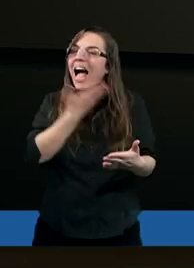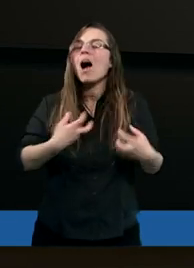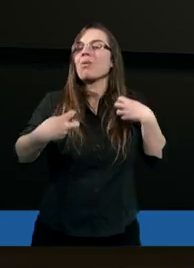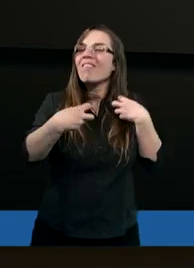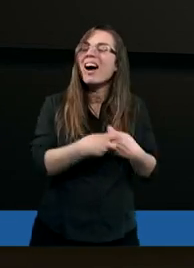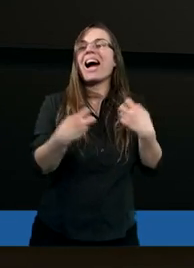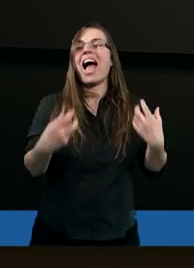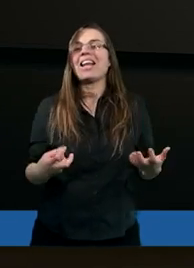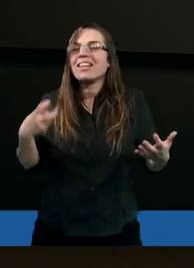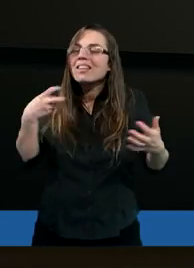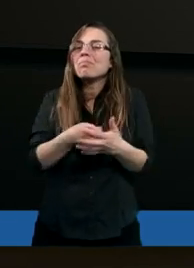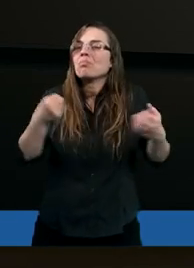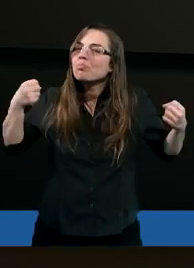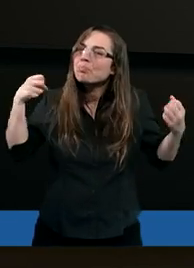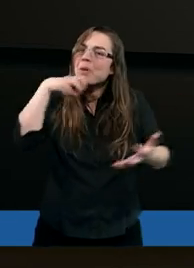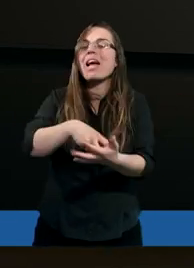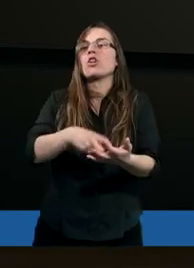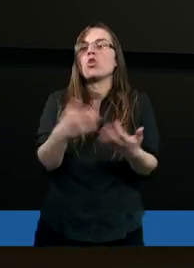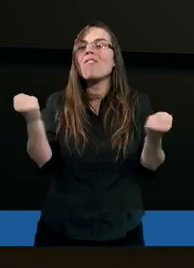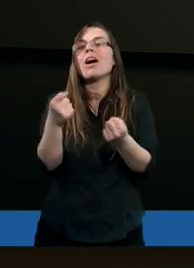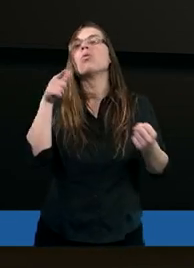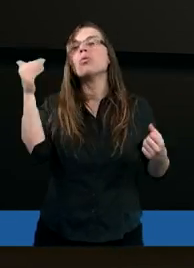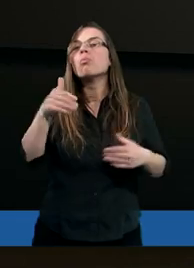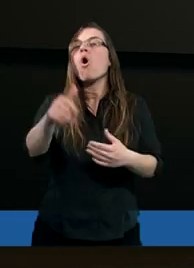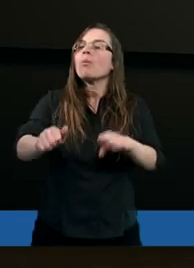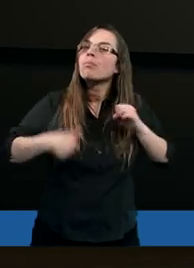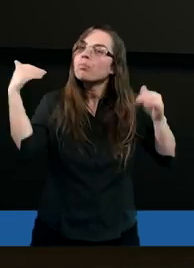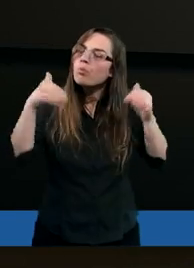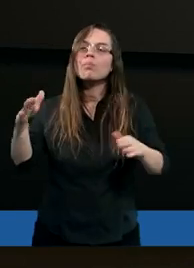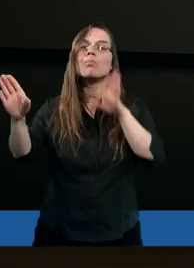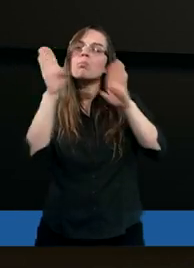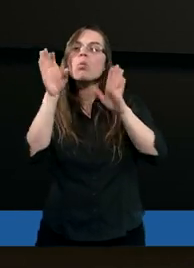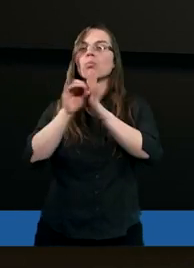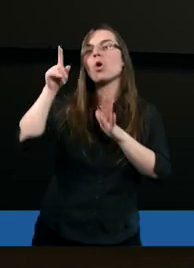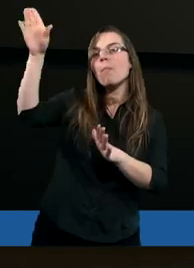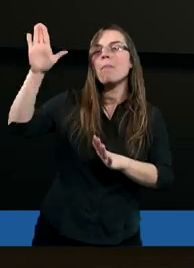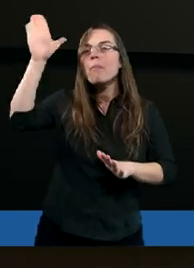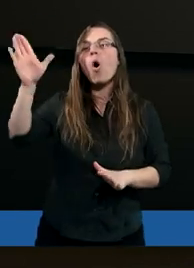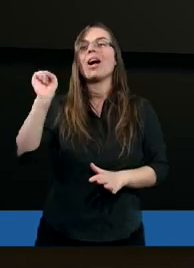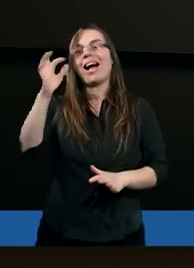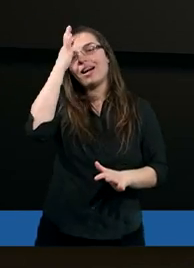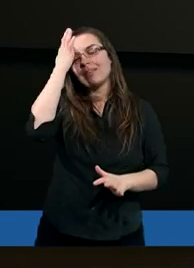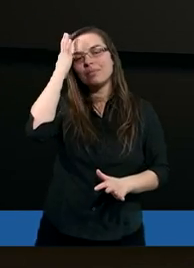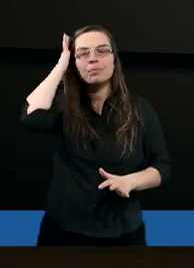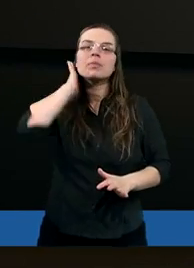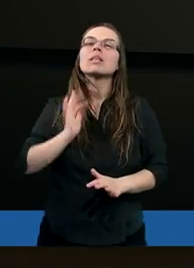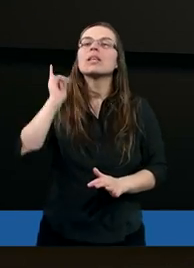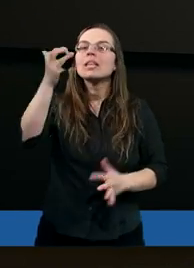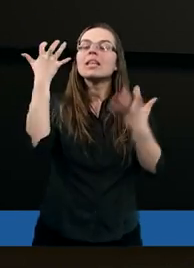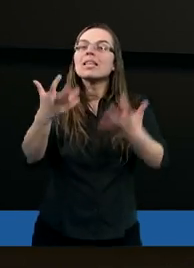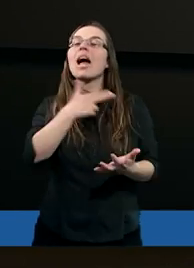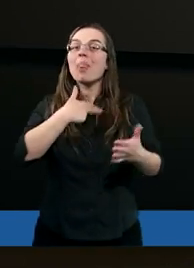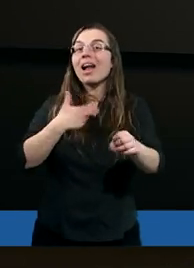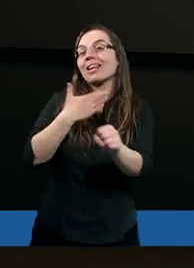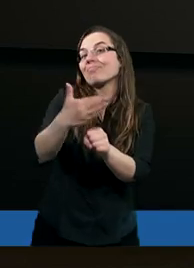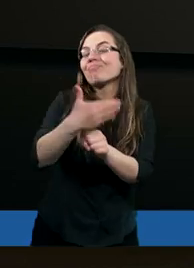wyposaża, abyśmy mogli być do Niego podobni. I chce